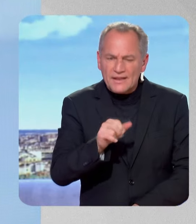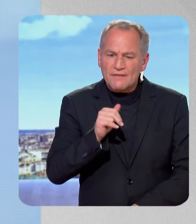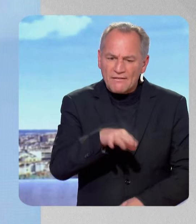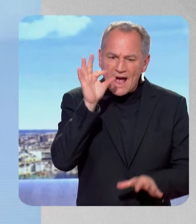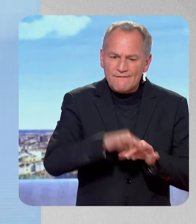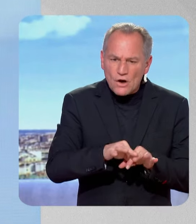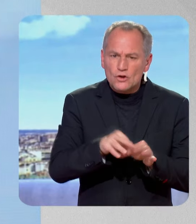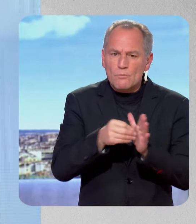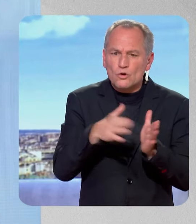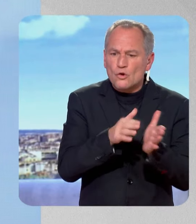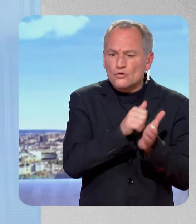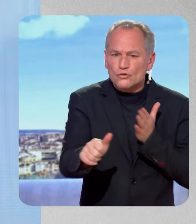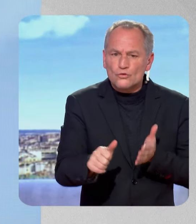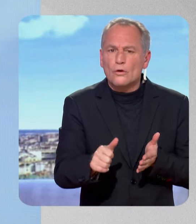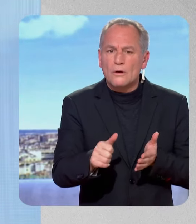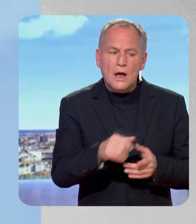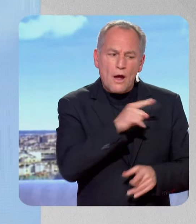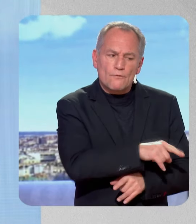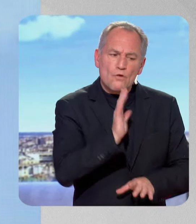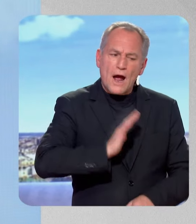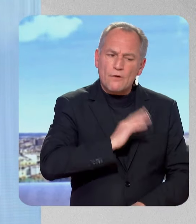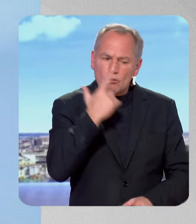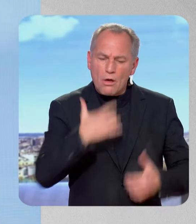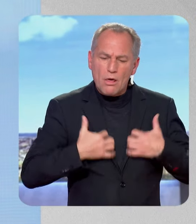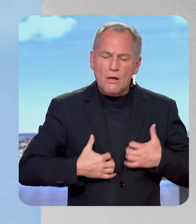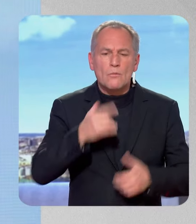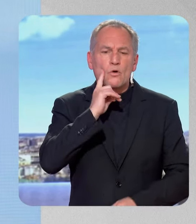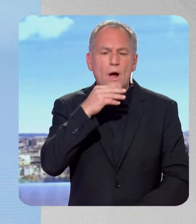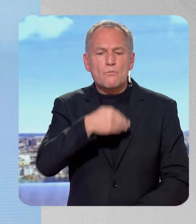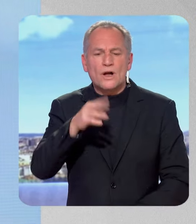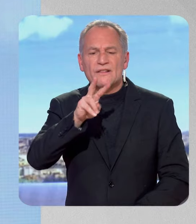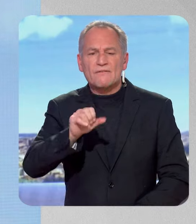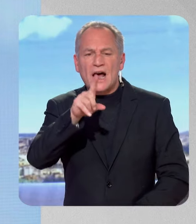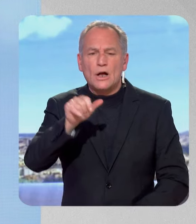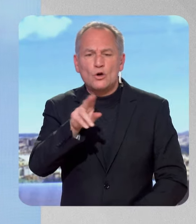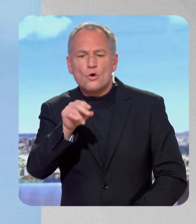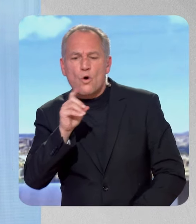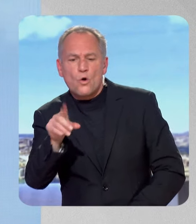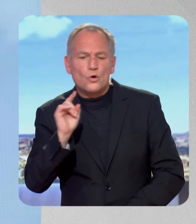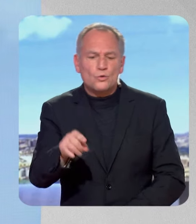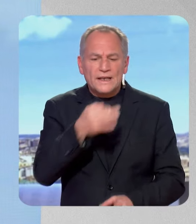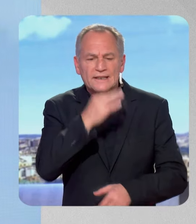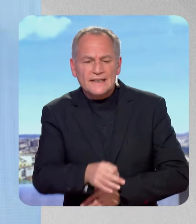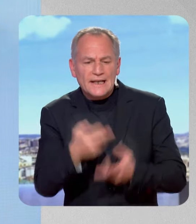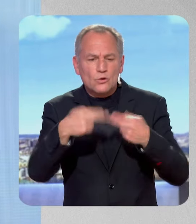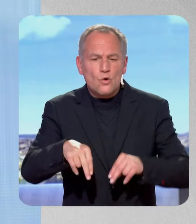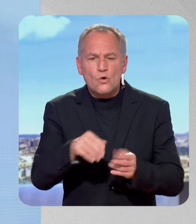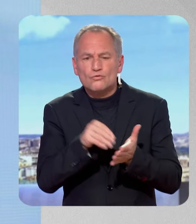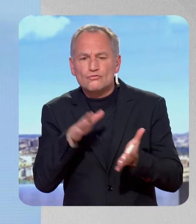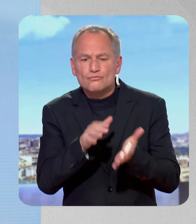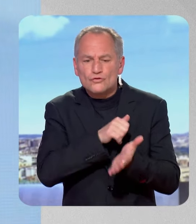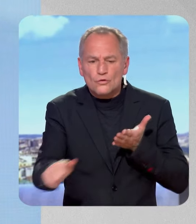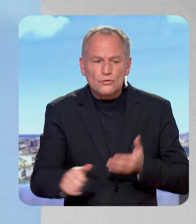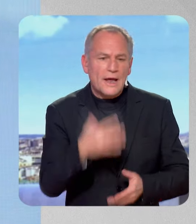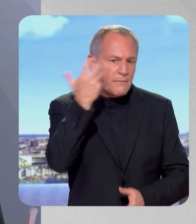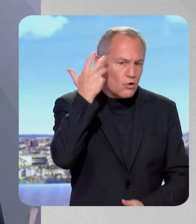censure. Vous avez semblé en douter, parce que Boris Valot a dit, en gros, il a lancé un appel sur les conditions d'une non-censure, et Jean-Luc Mélenchon a envoyé des